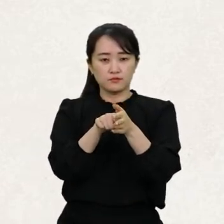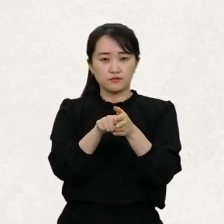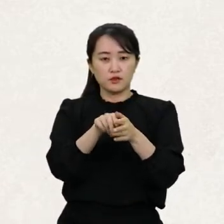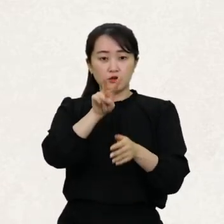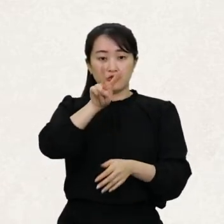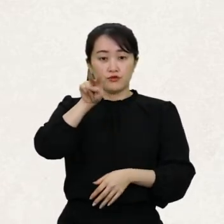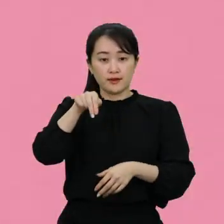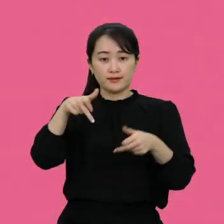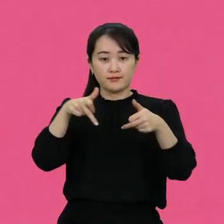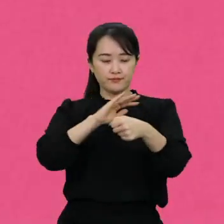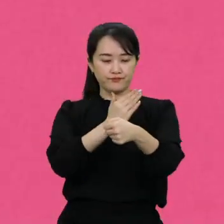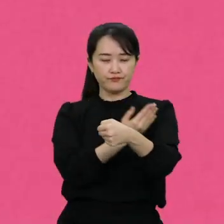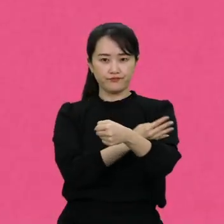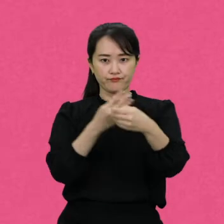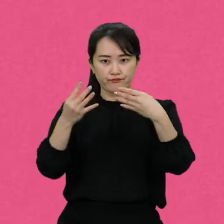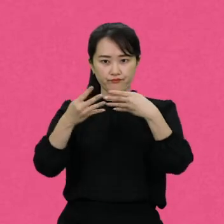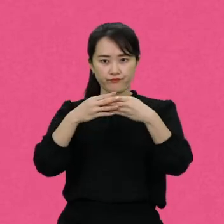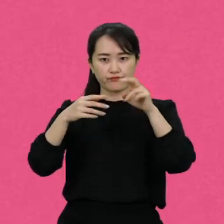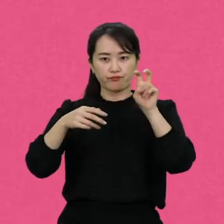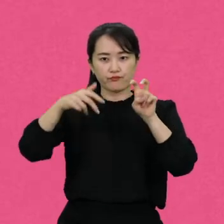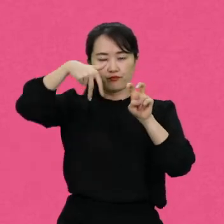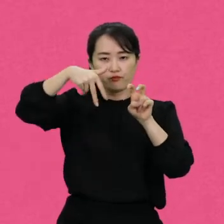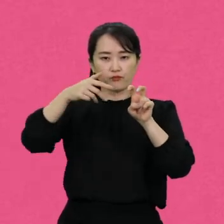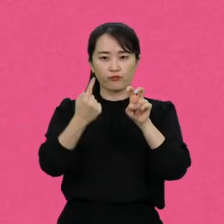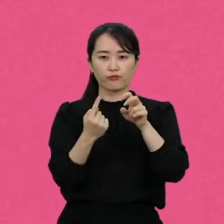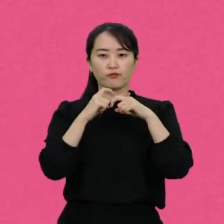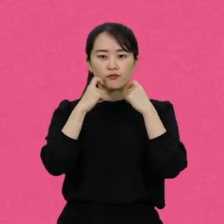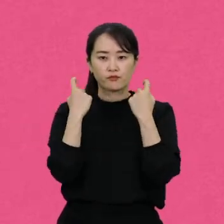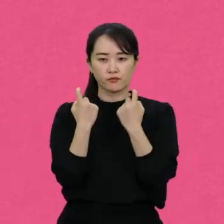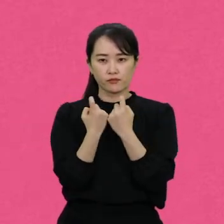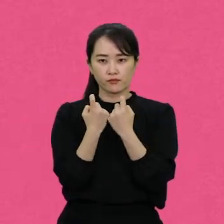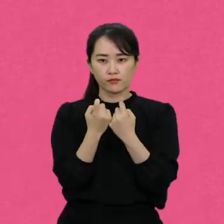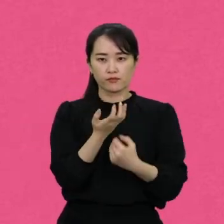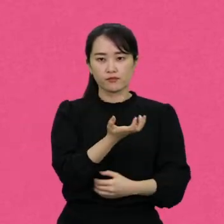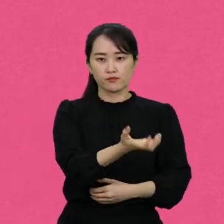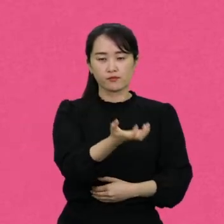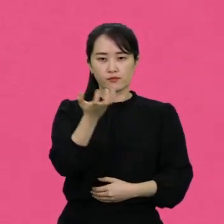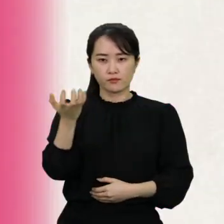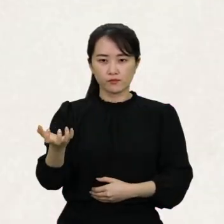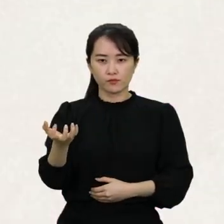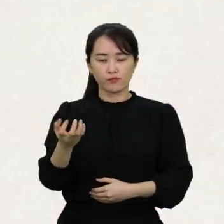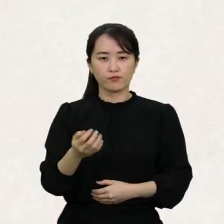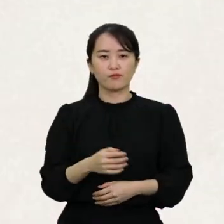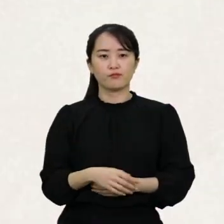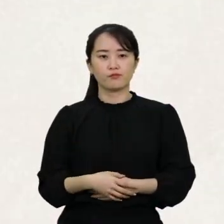UN장애인권리협약 제20조, 개인의 이동조항이 마련되었어요.